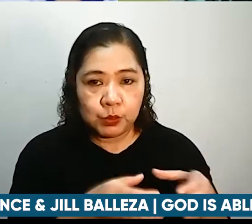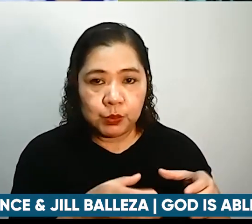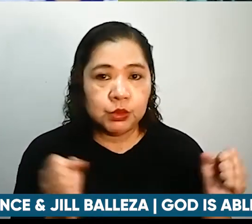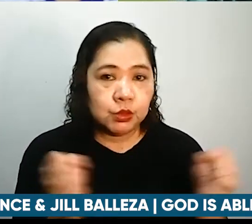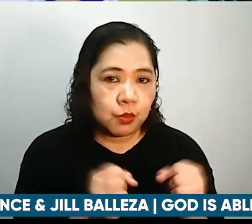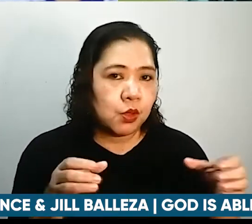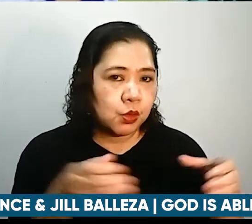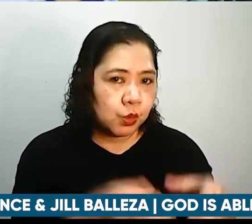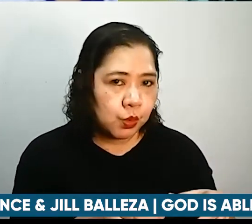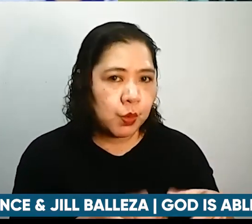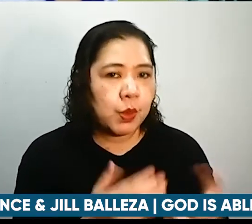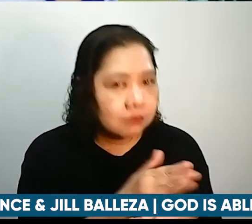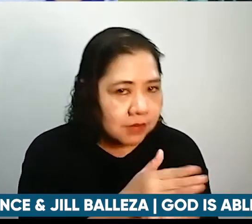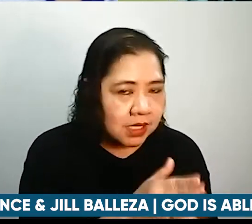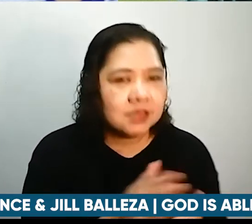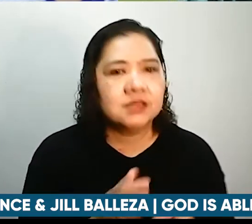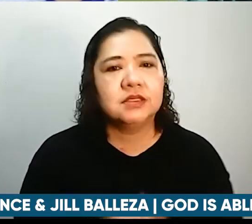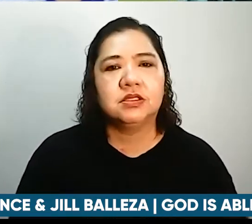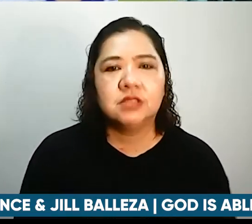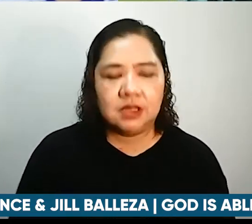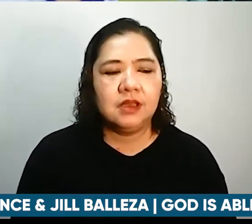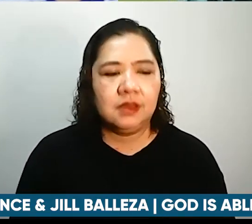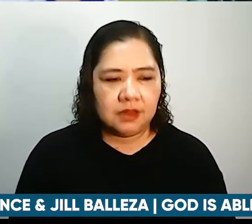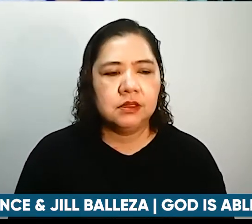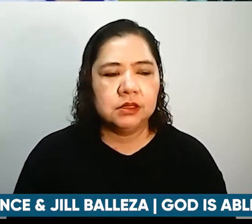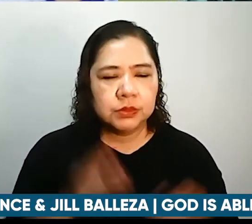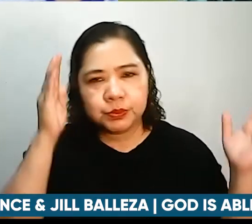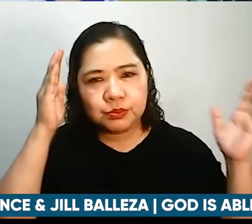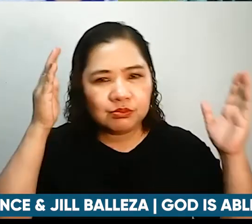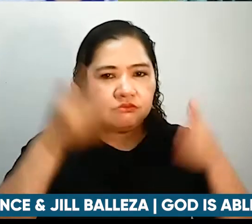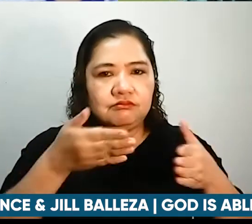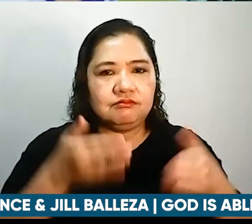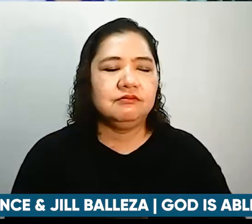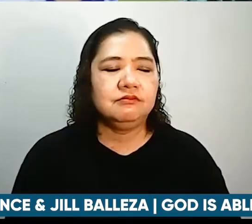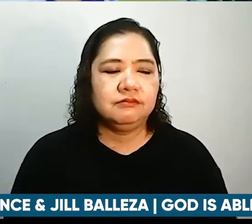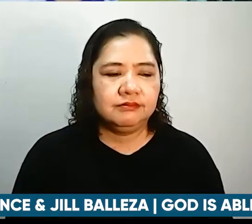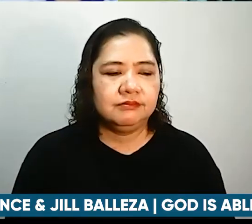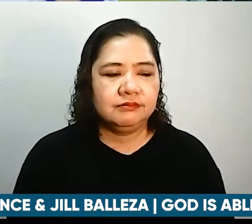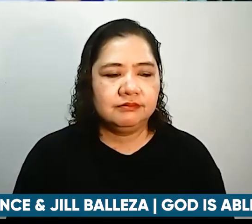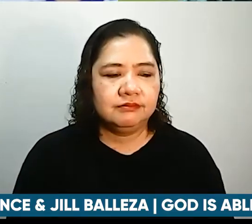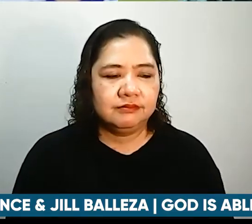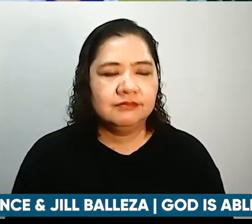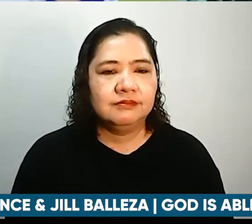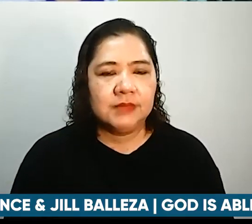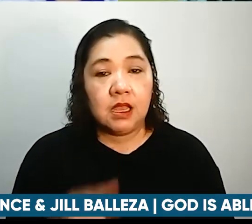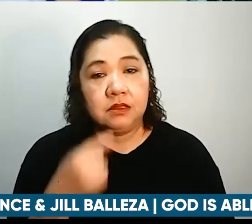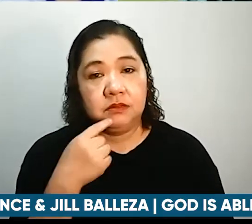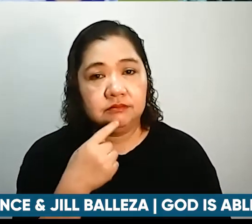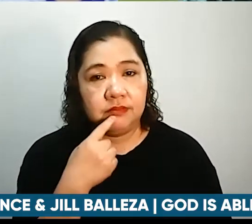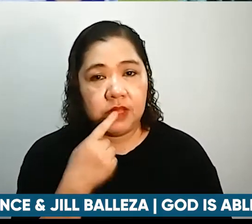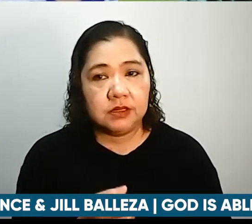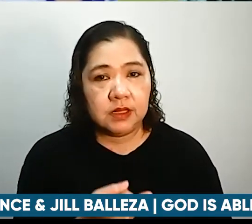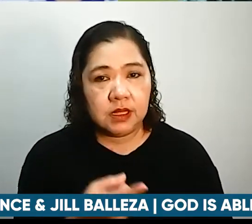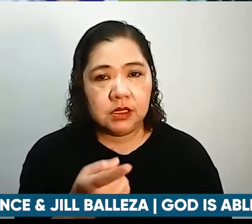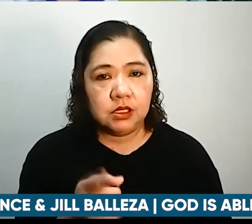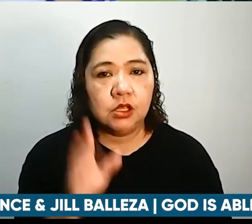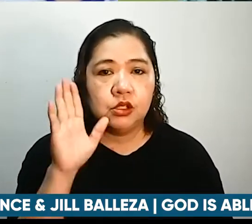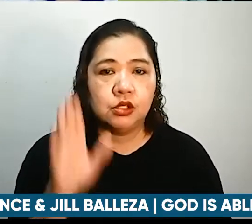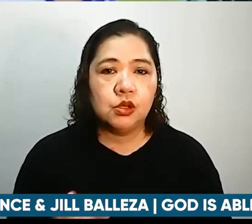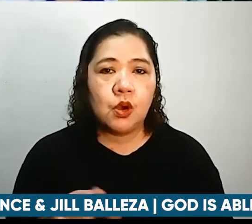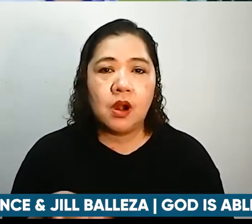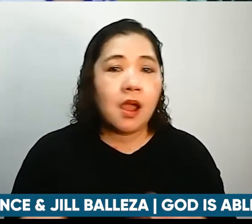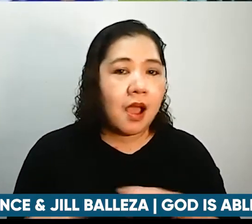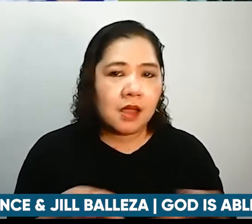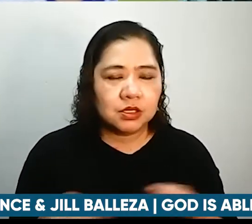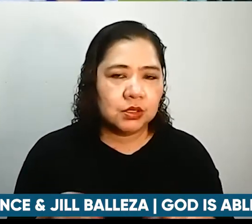important na nakafocus pa rin tayo doon kasi sabi nga ano your action always